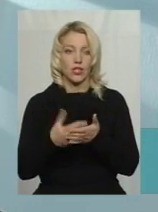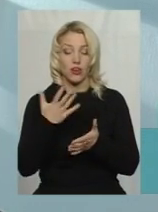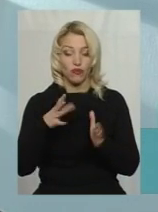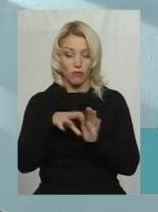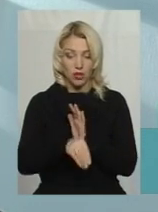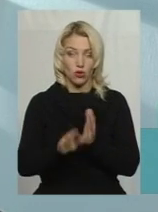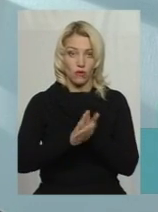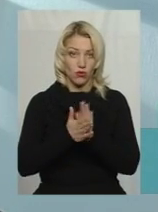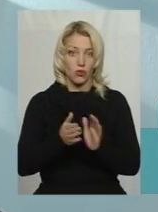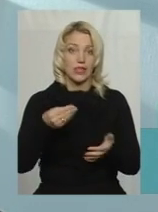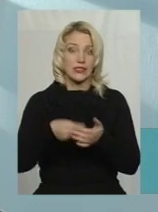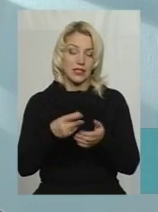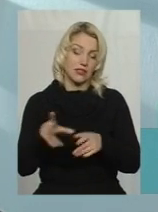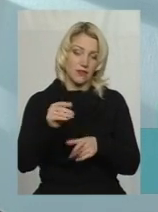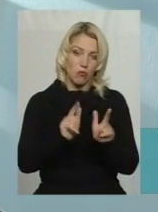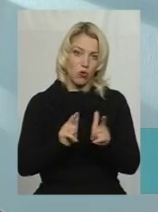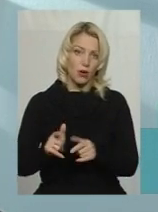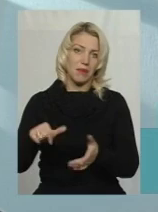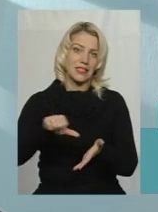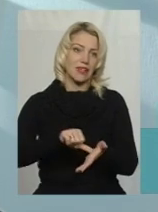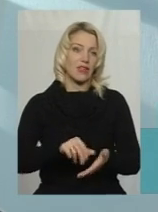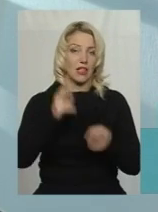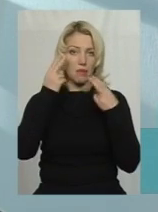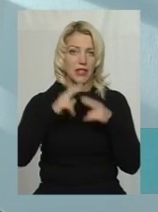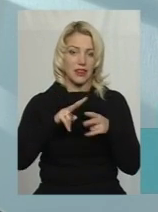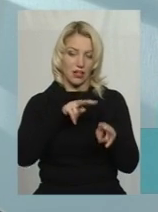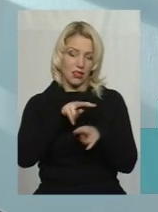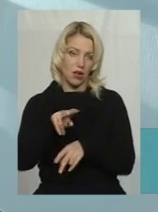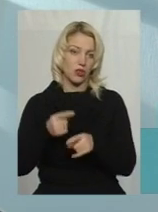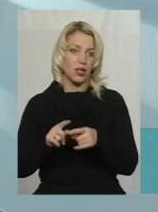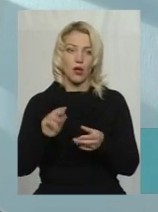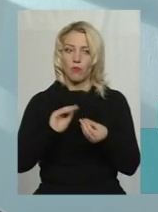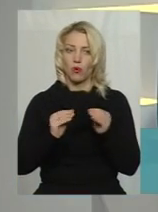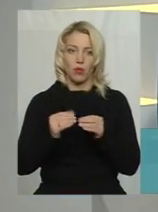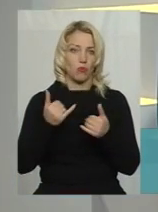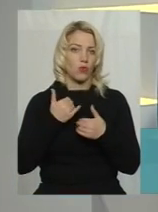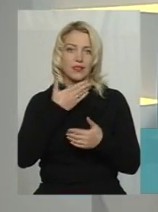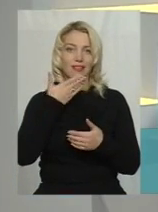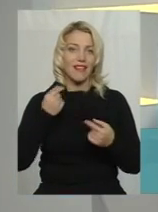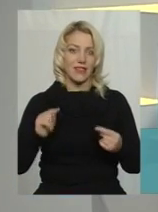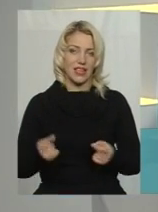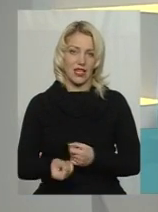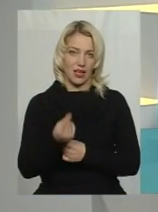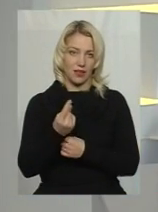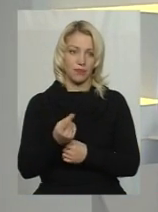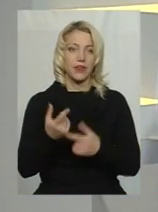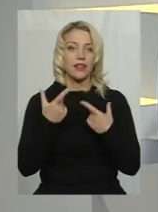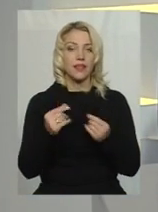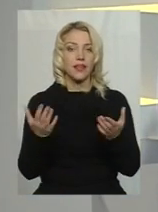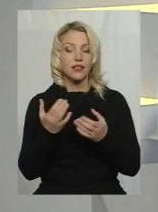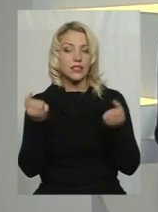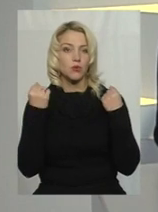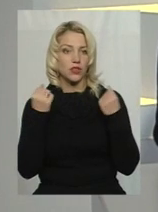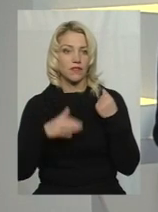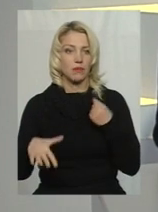це все погоджується з представниками технагляду. Тобто проблем у нас не виникає. Де і який спортивний майданчик